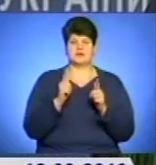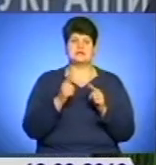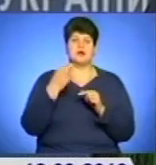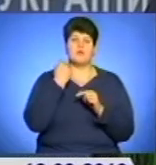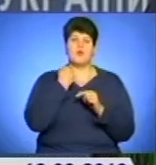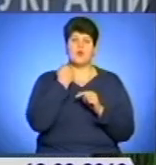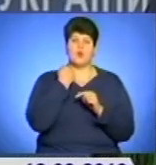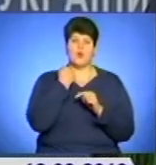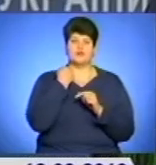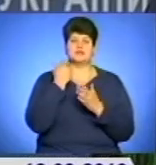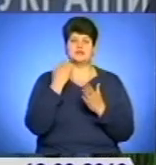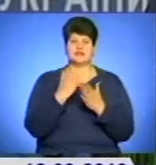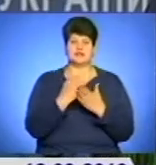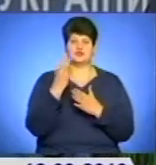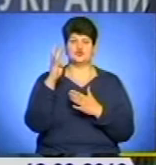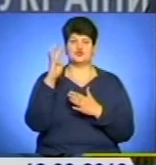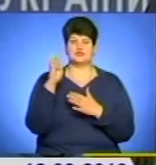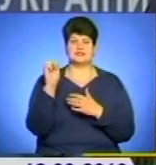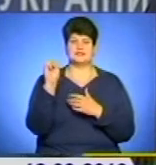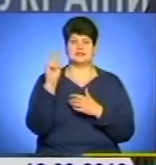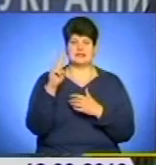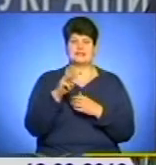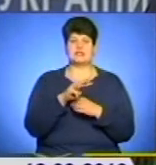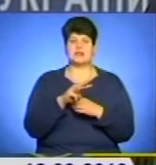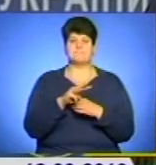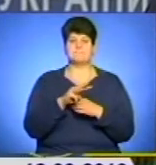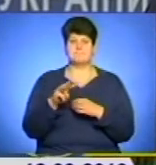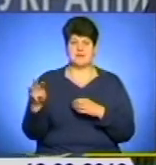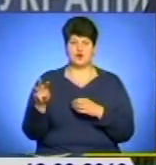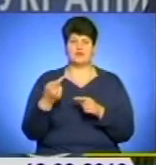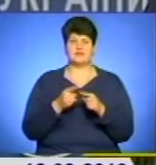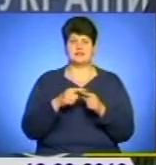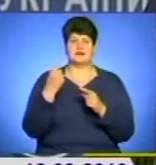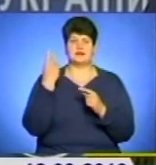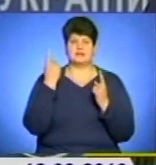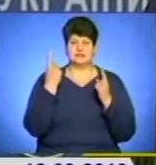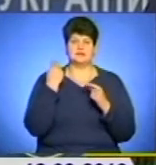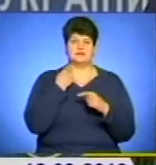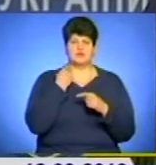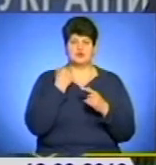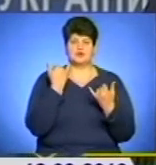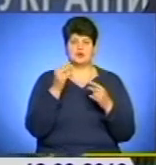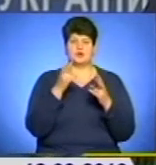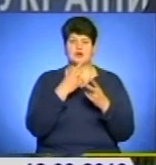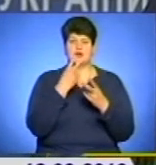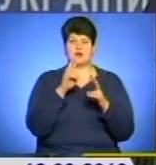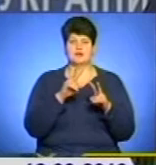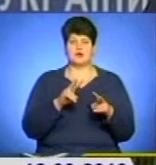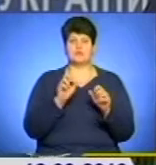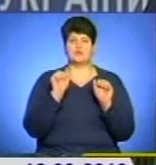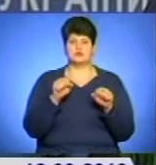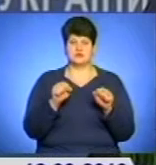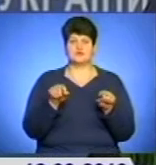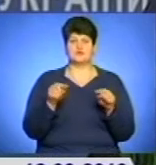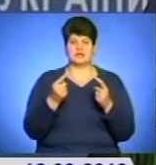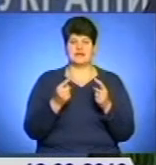Заборгованості складає 413 мільйонів, найбільше заборгованості. Сьогодні розглядаємо можливість створити гарантійну